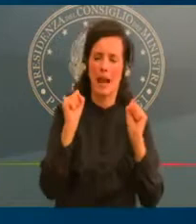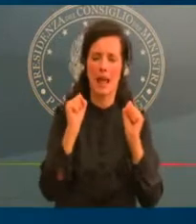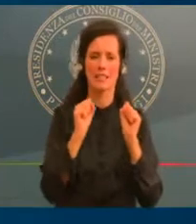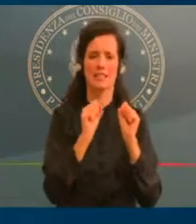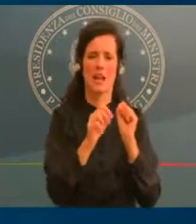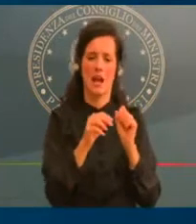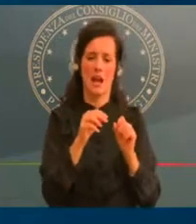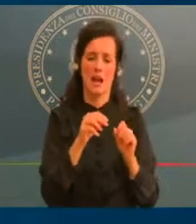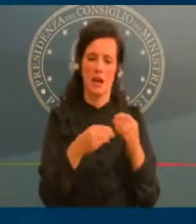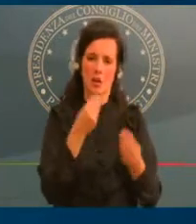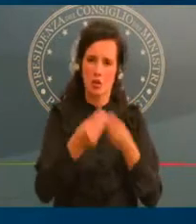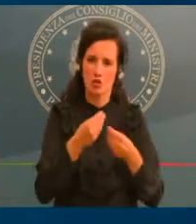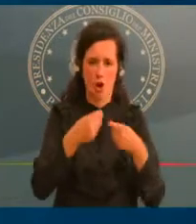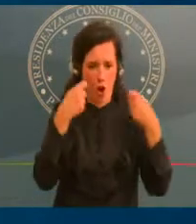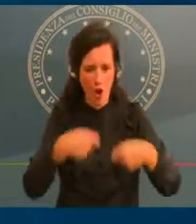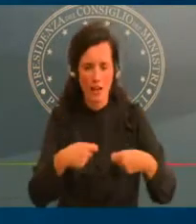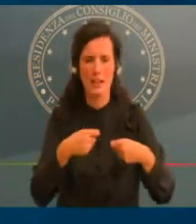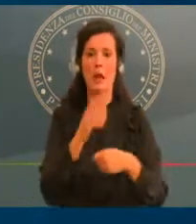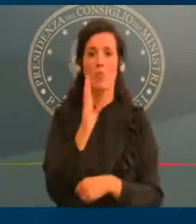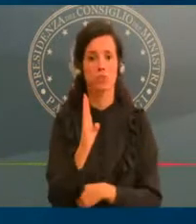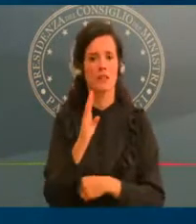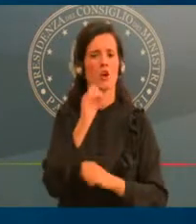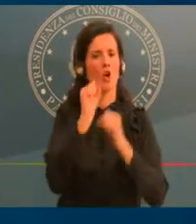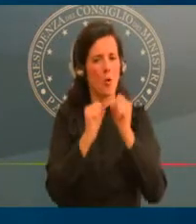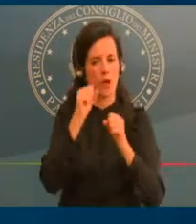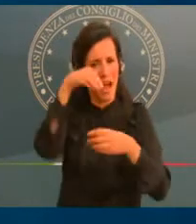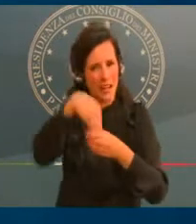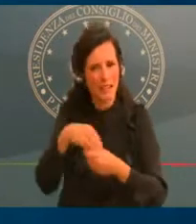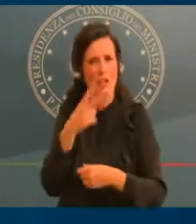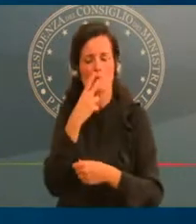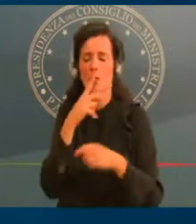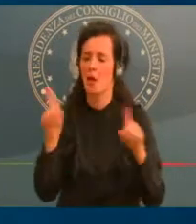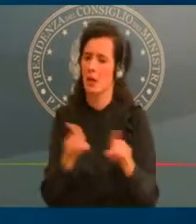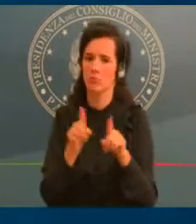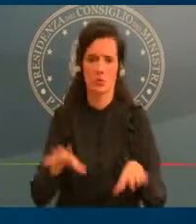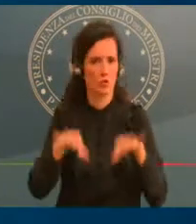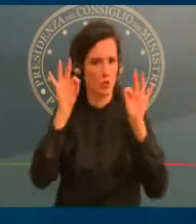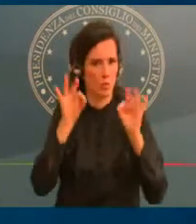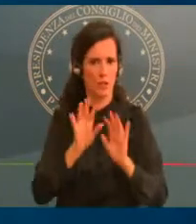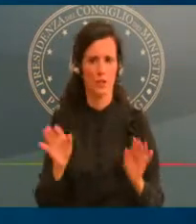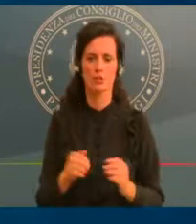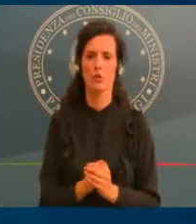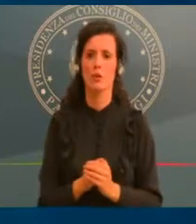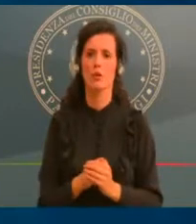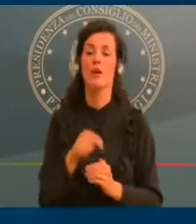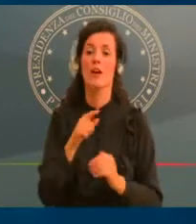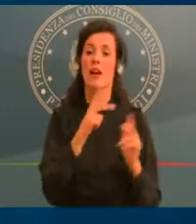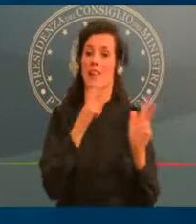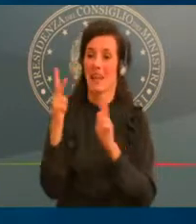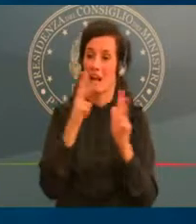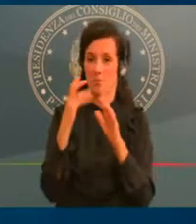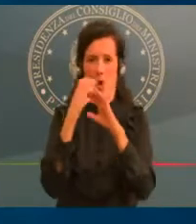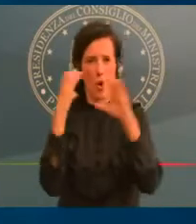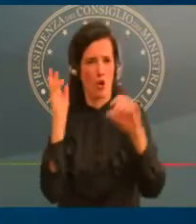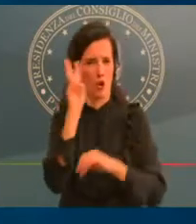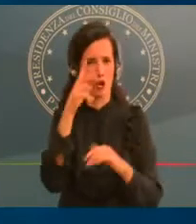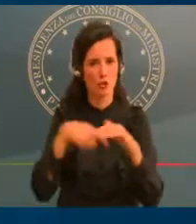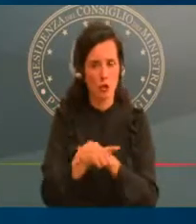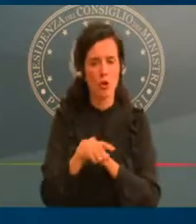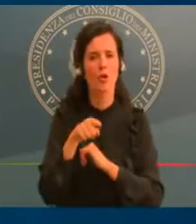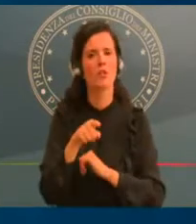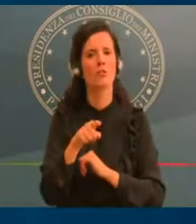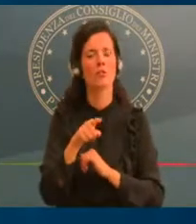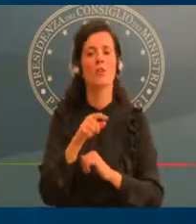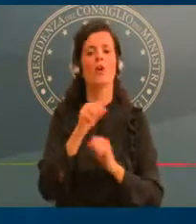qui, per i mezzi di trasporto, è consentito il riempimento solo fino al 50%, con l'eccezione dei mezzi di trasporto